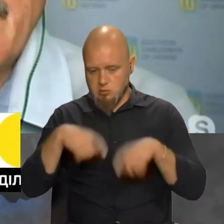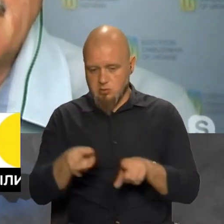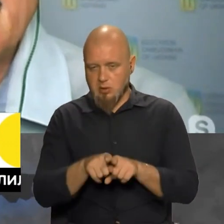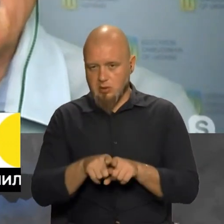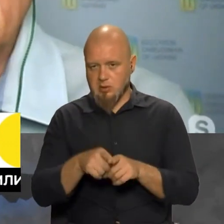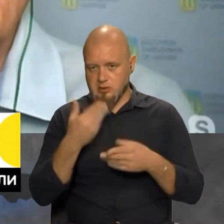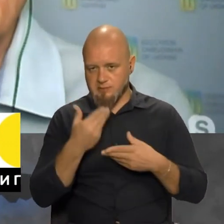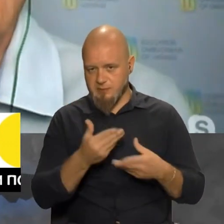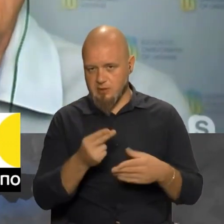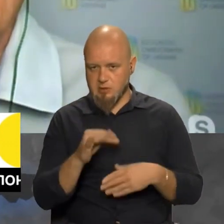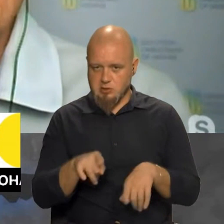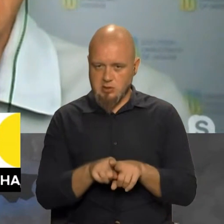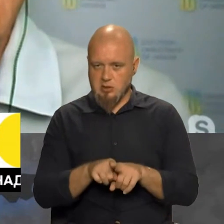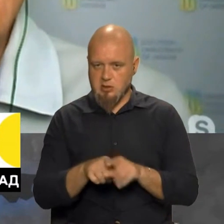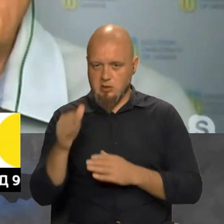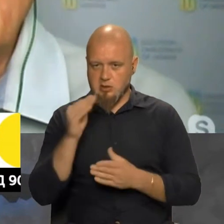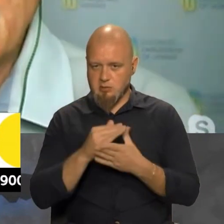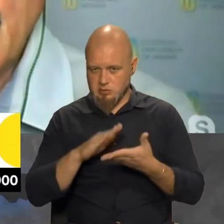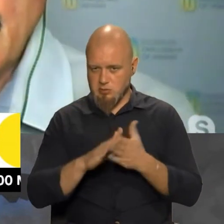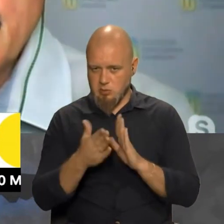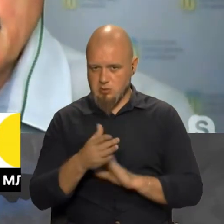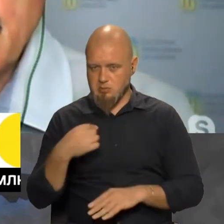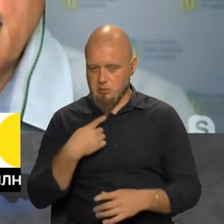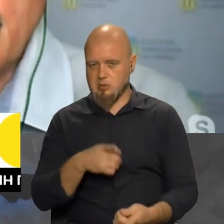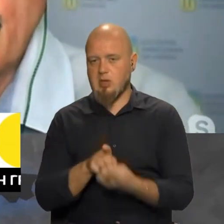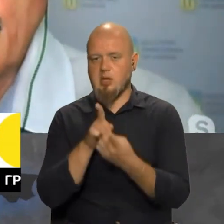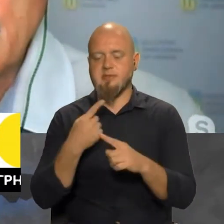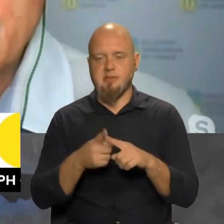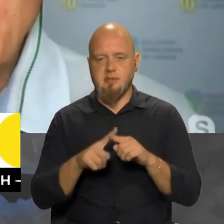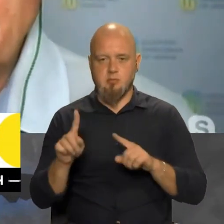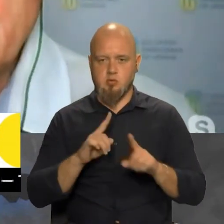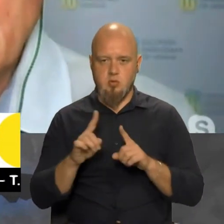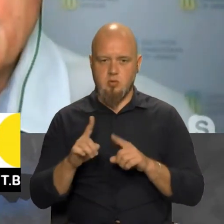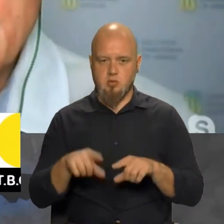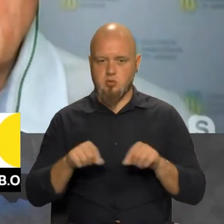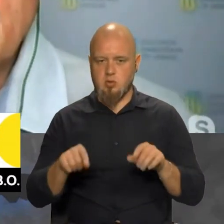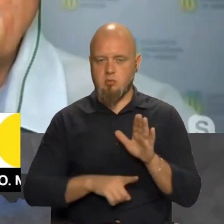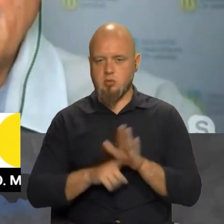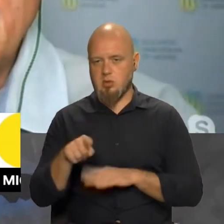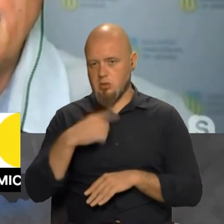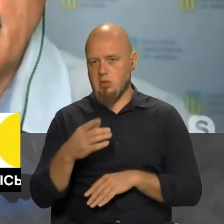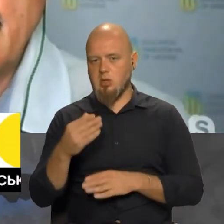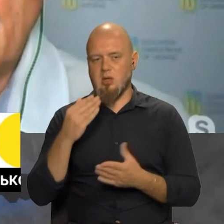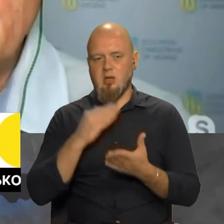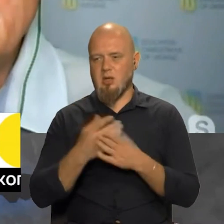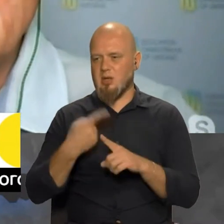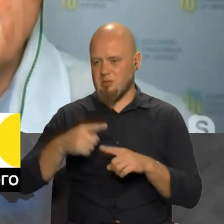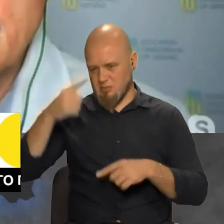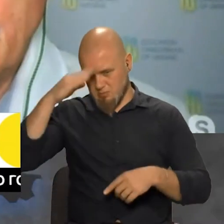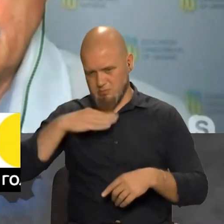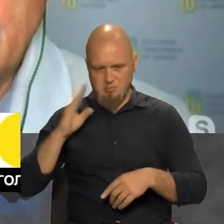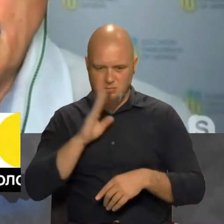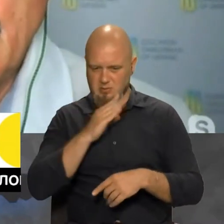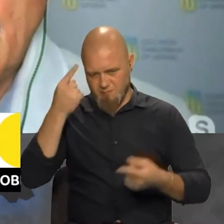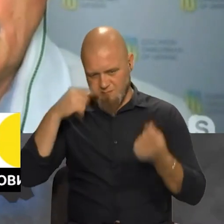таких звернень, чи таких ситуацій, ми стикаємося з тим, що школа починає казати, тато батьки вигадали, або